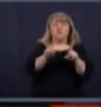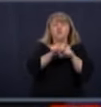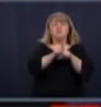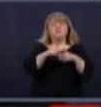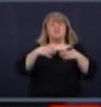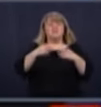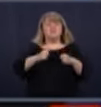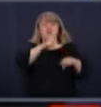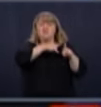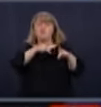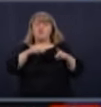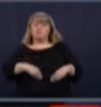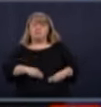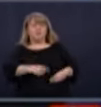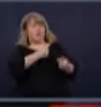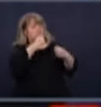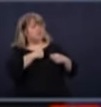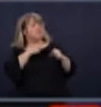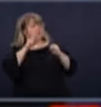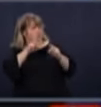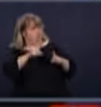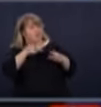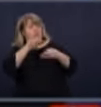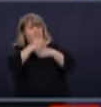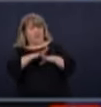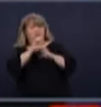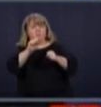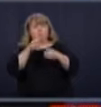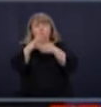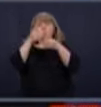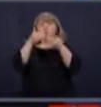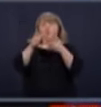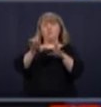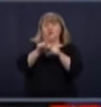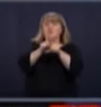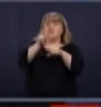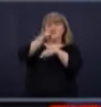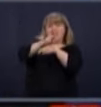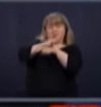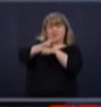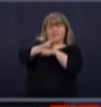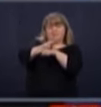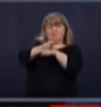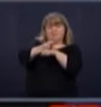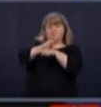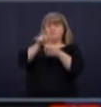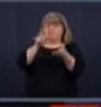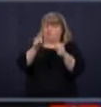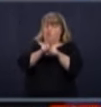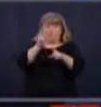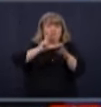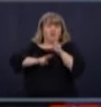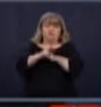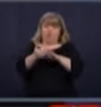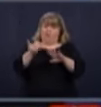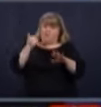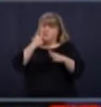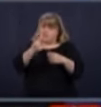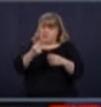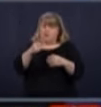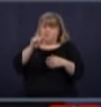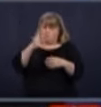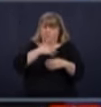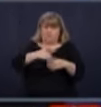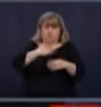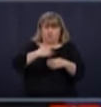publique pour ouvrir les services de garde, tel que prévu le 1er juin, dans la grande région